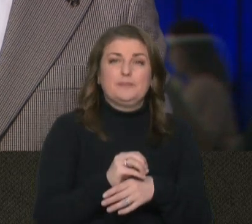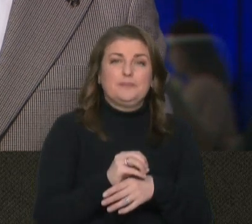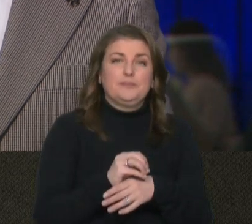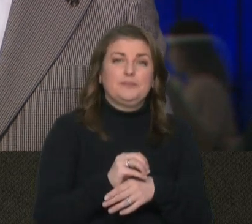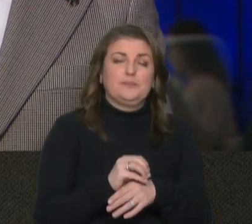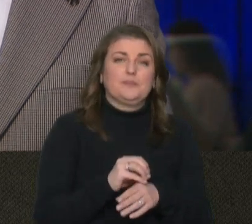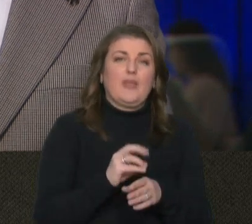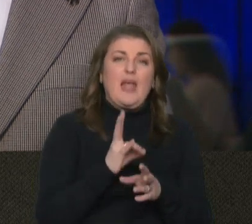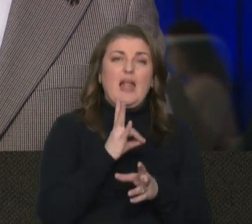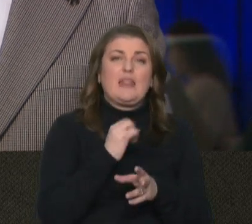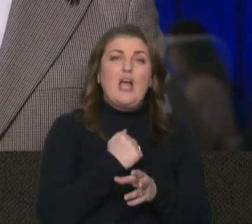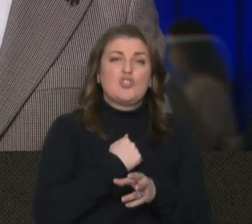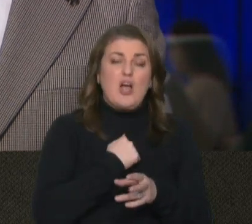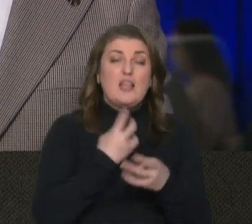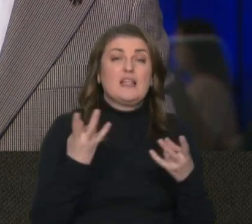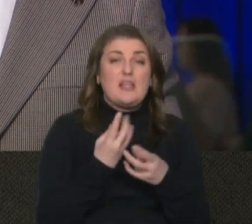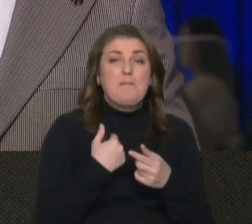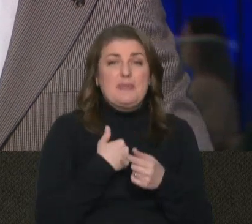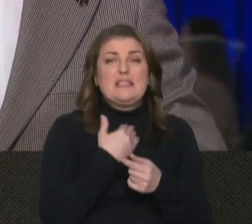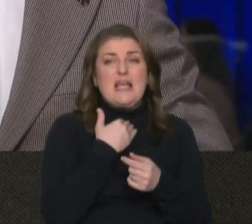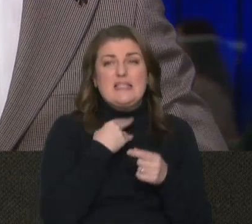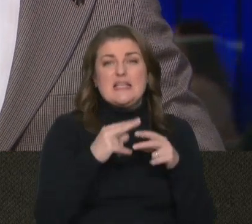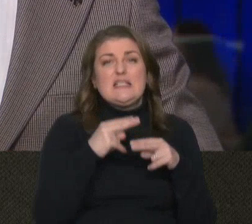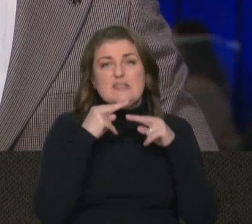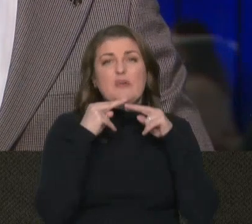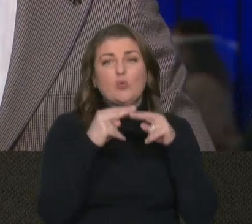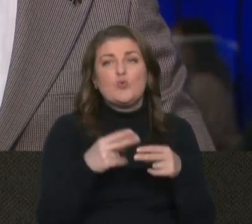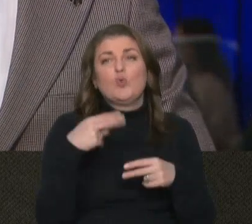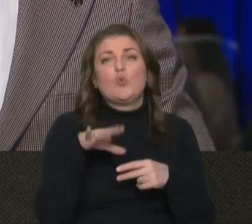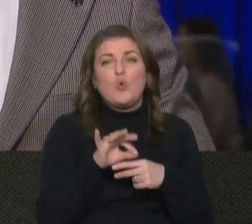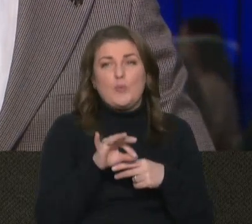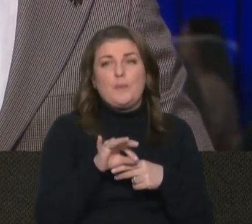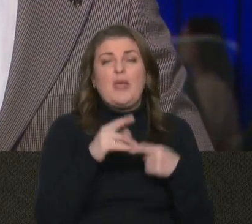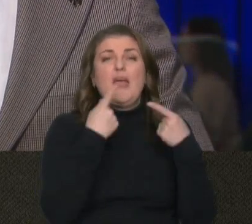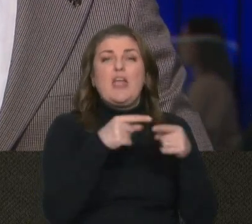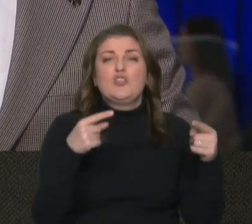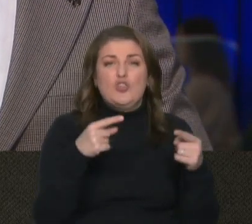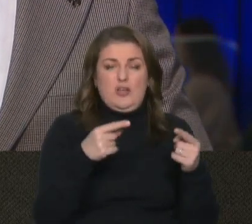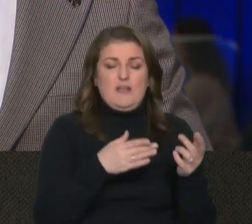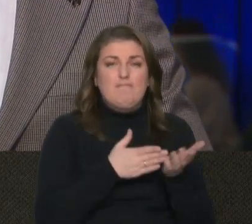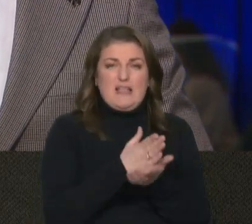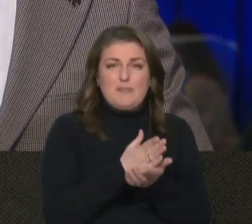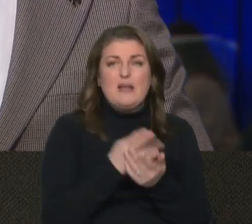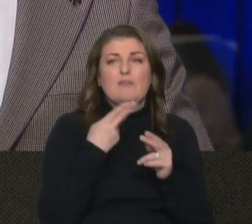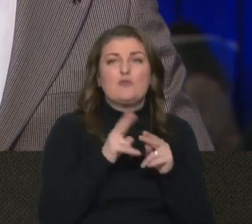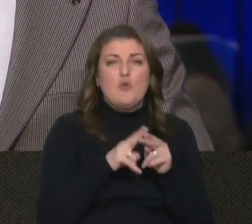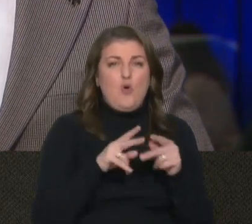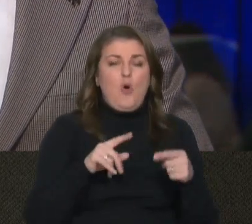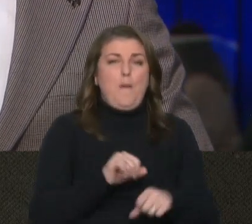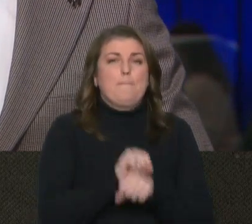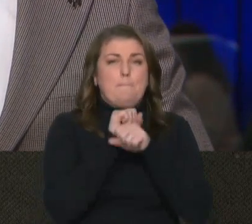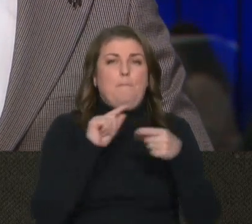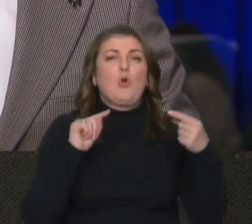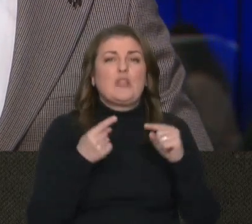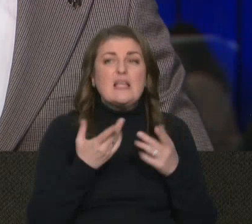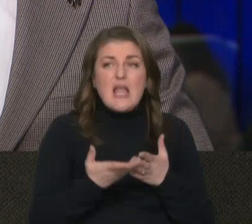Але, на жаль, треба, мені здається, звернутися до інших аспектів цього протесту. А